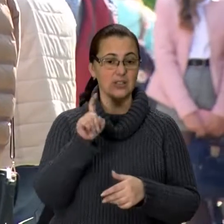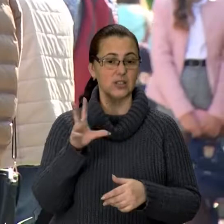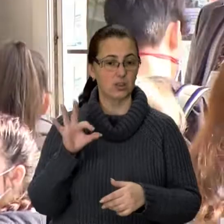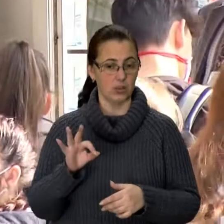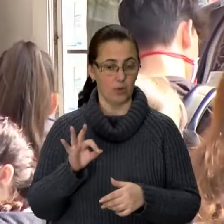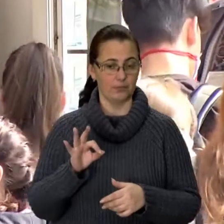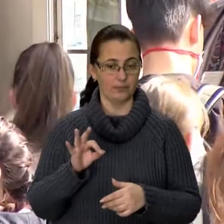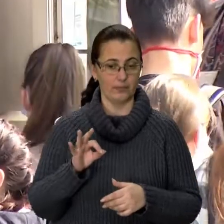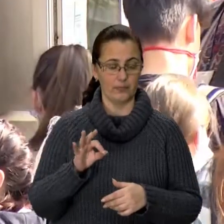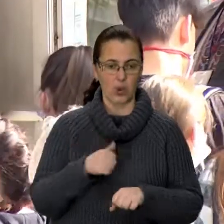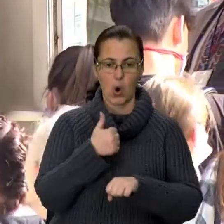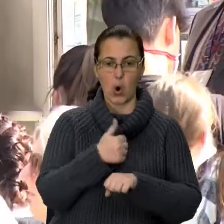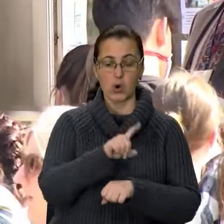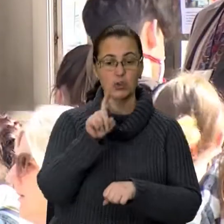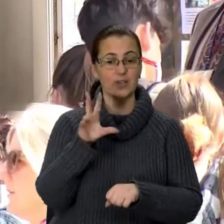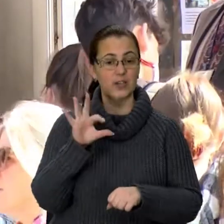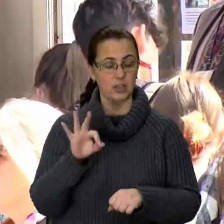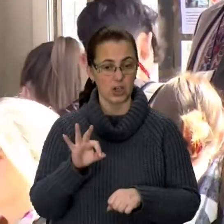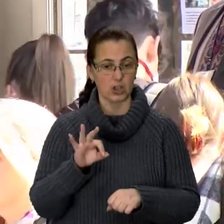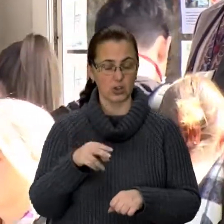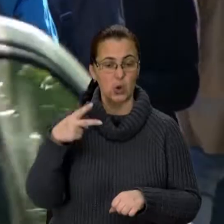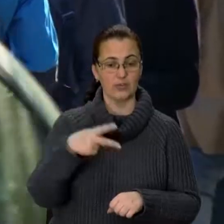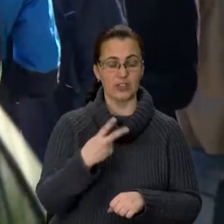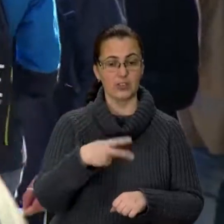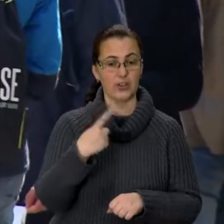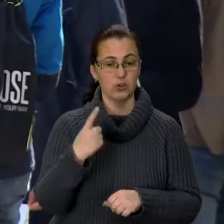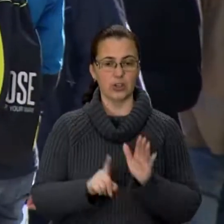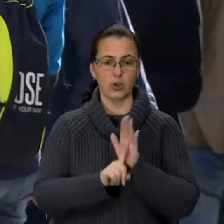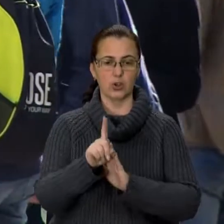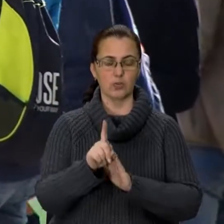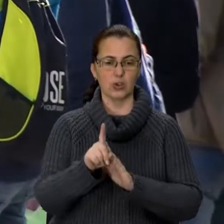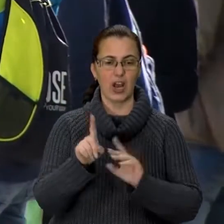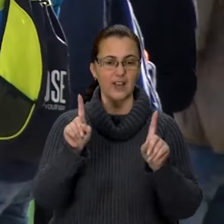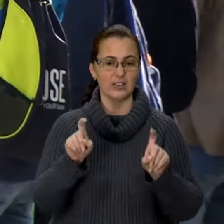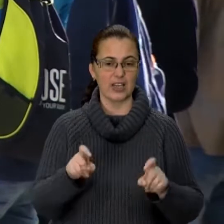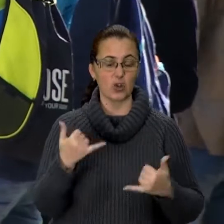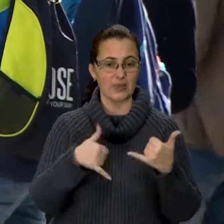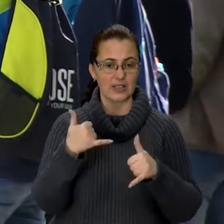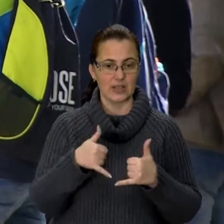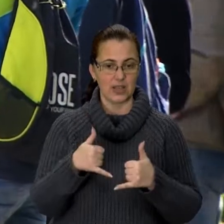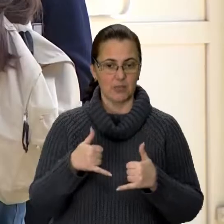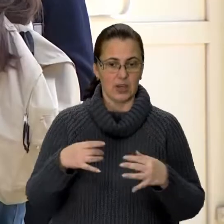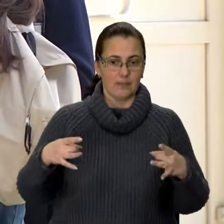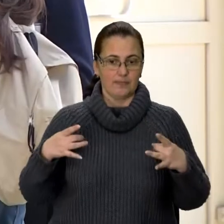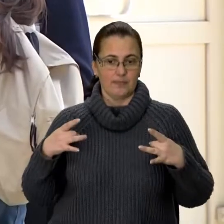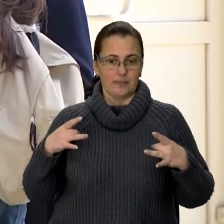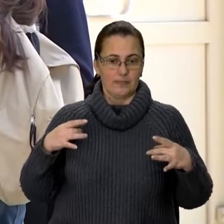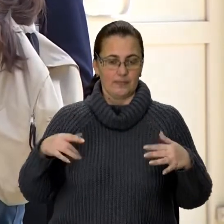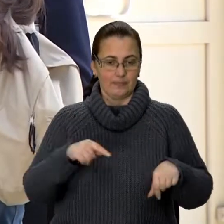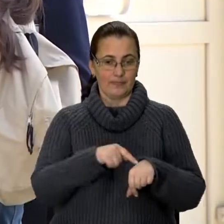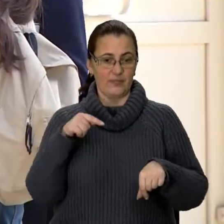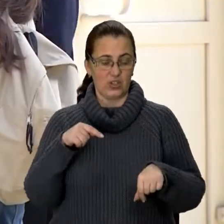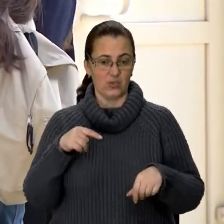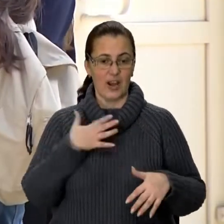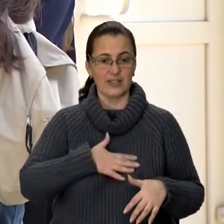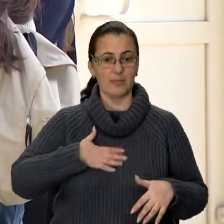оцінювання. Основу сесію ЗНО 2021 розпочали тестом з хімії. В повітрі витають нервові нотки хвилювання,